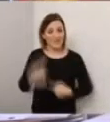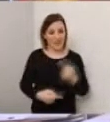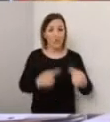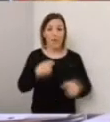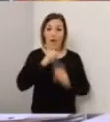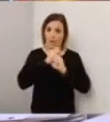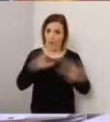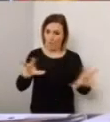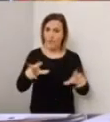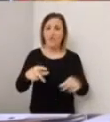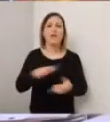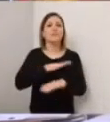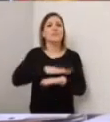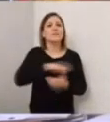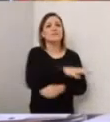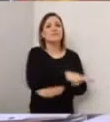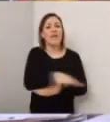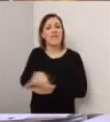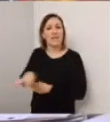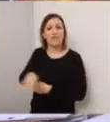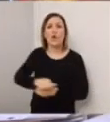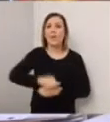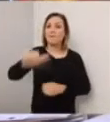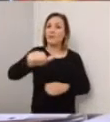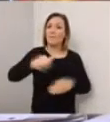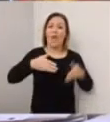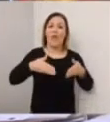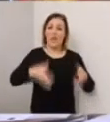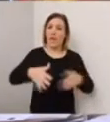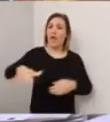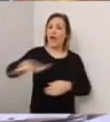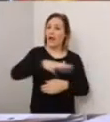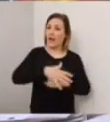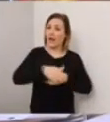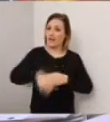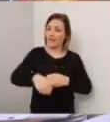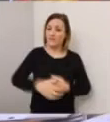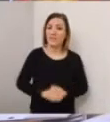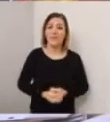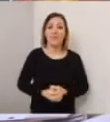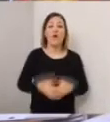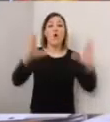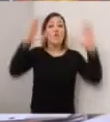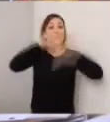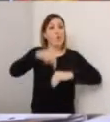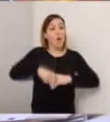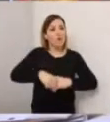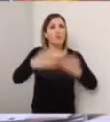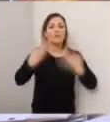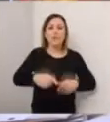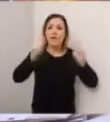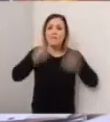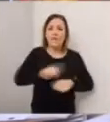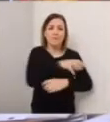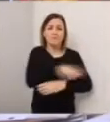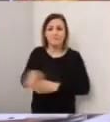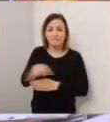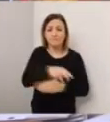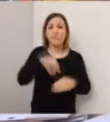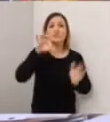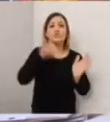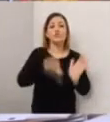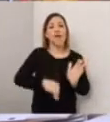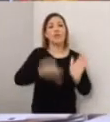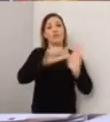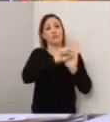Mi volevo comunicare che continua la sanificazione dei principali luoghi di Caltanissetta. Stanotte abbiamo sanificato parecchie